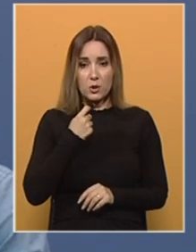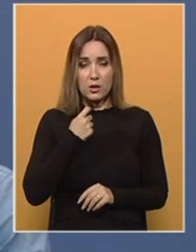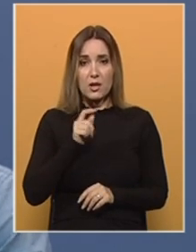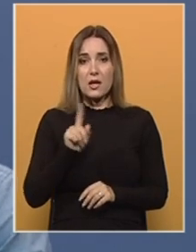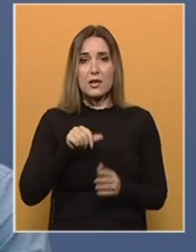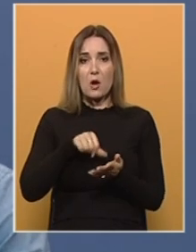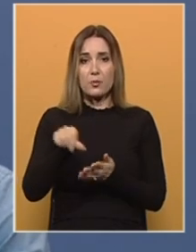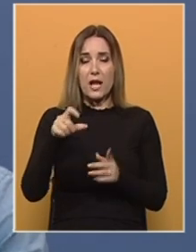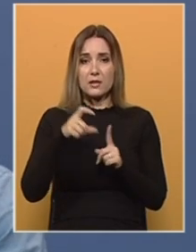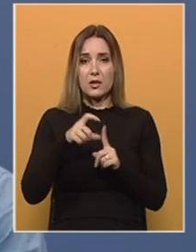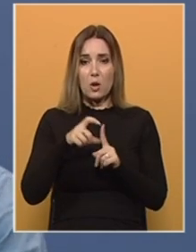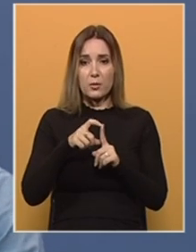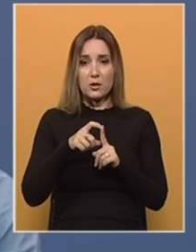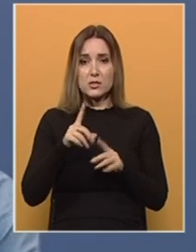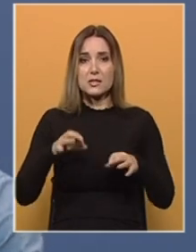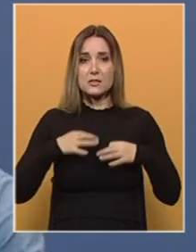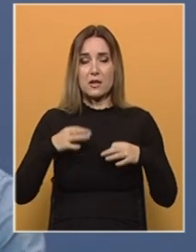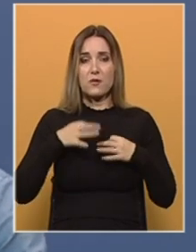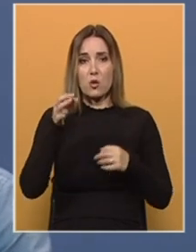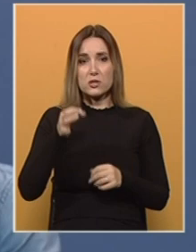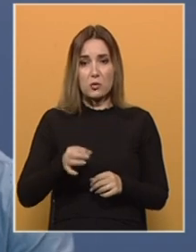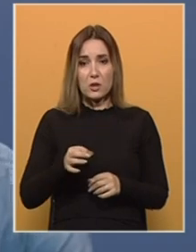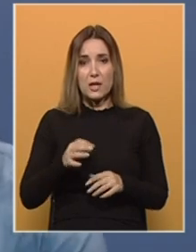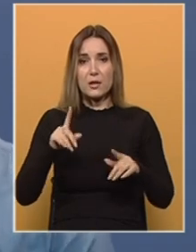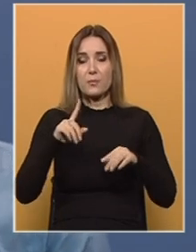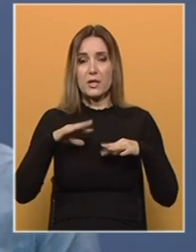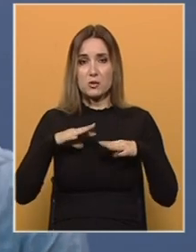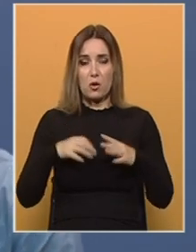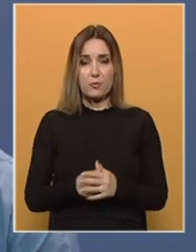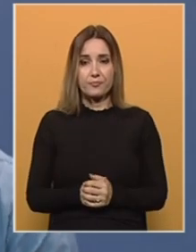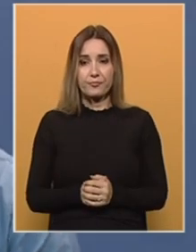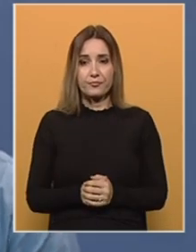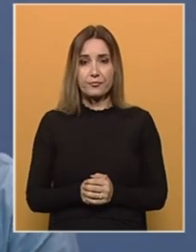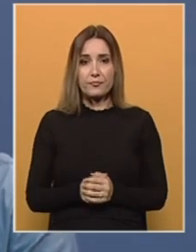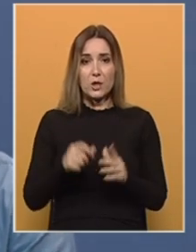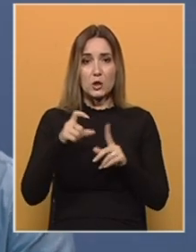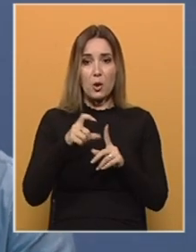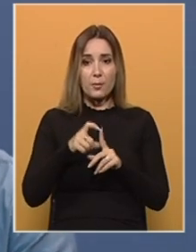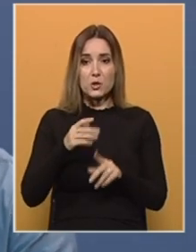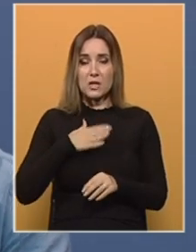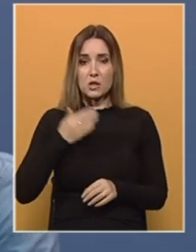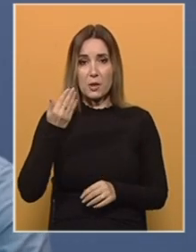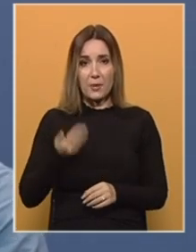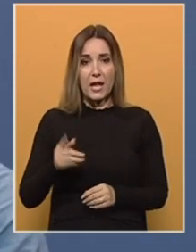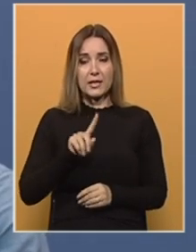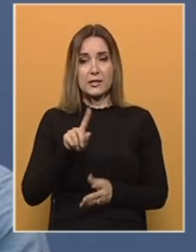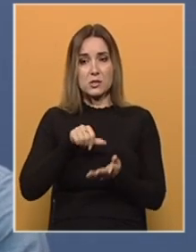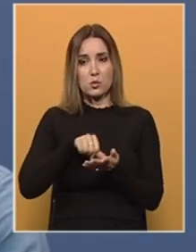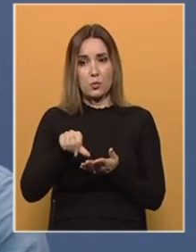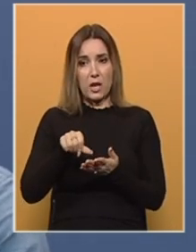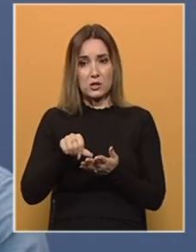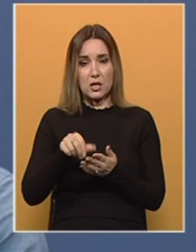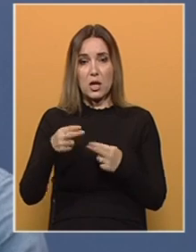ne uplati doprinosi za zdravstveno osiguranje, za penzijonu. Dakle, doprinosi uz naše plate nisu uplaćeni